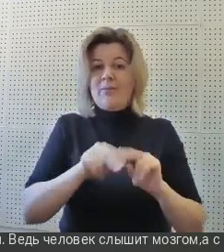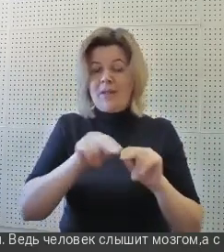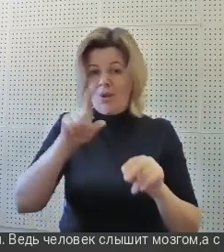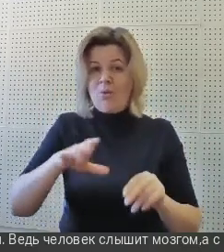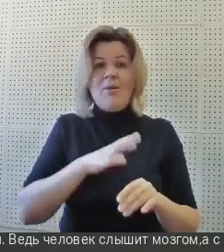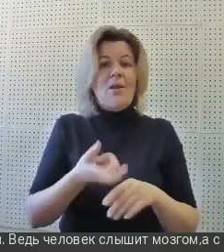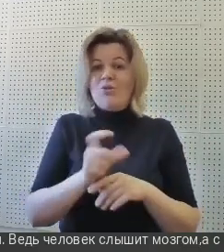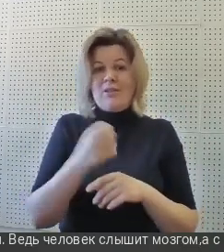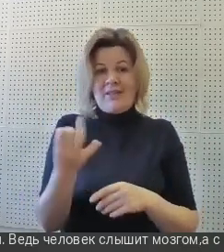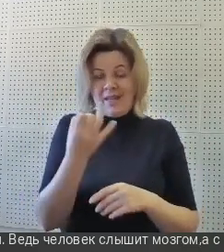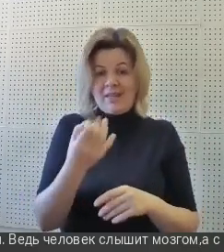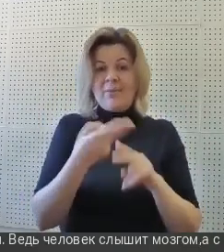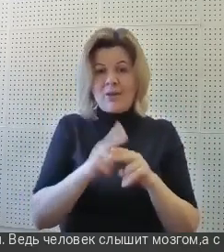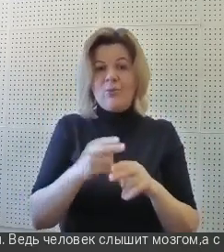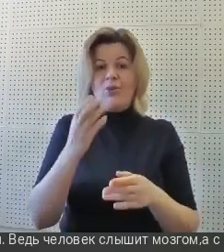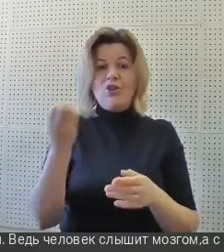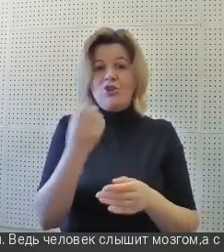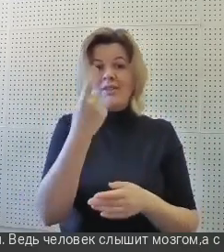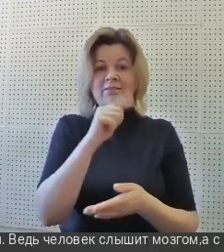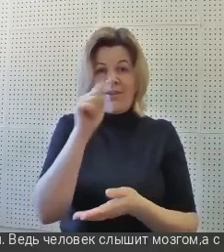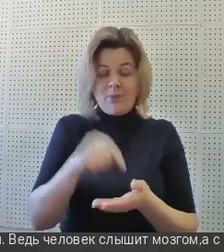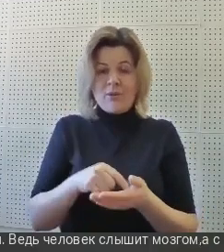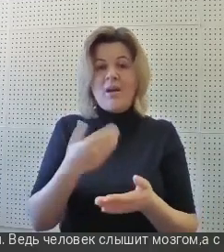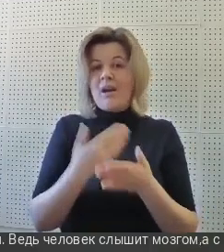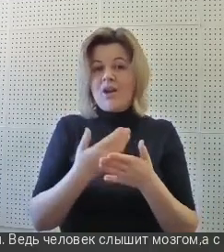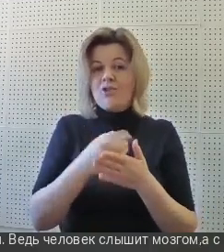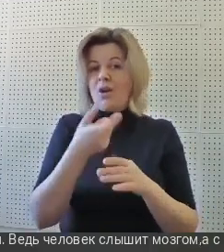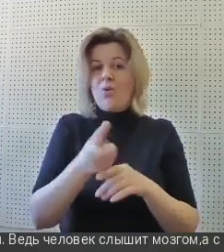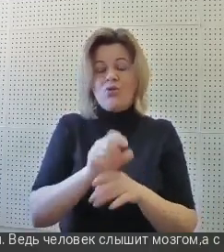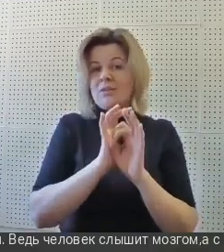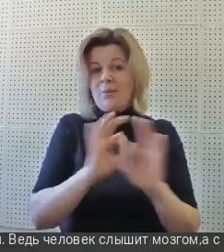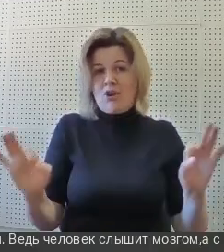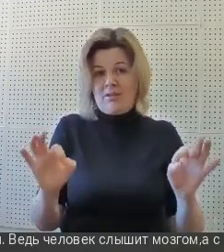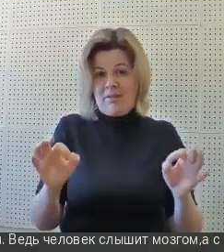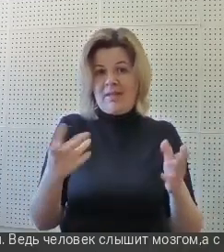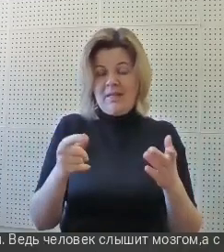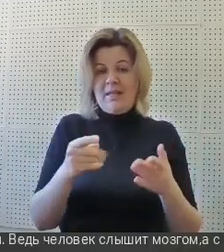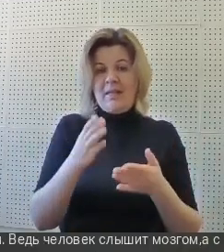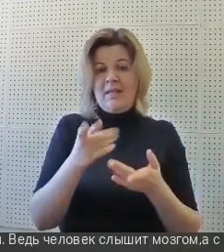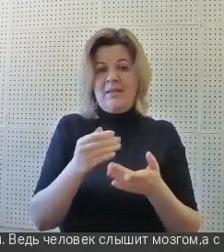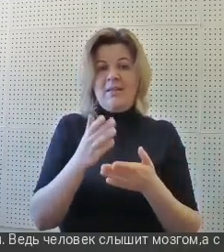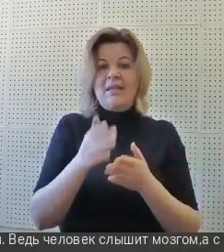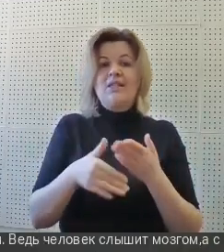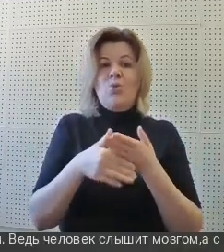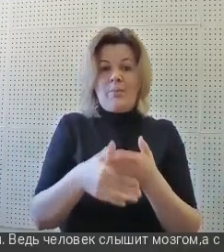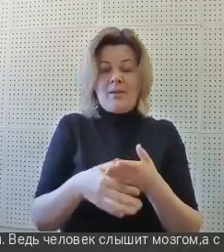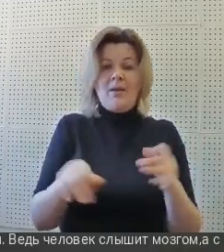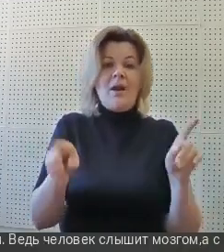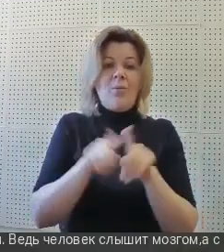было особенно интересно. И в этой связи у меня еще один вопрос. Мне кажется, что это очень классный инструмент, но как будто